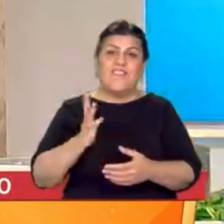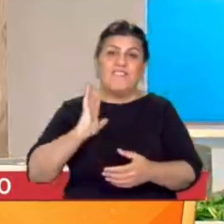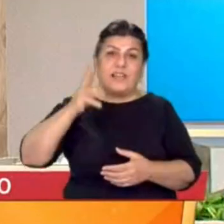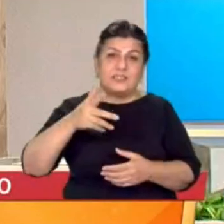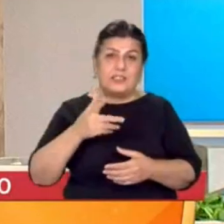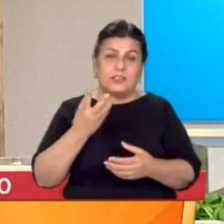yapılabilir bu. İzlediğiniz ederim.